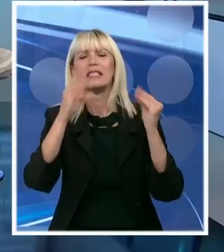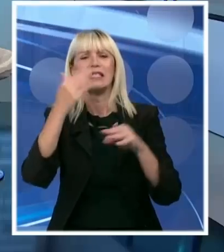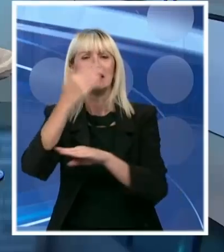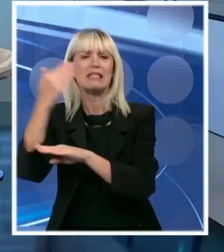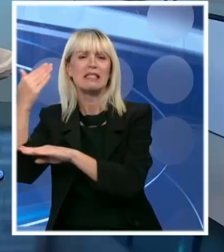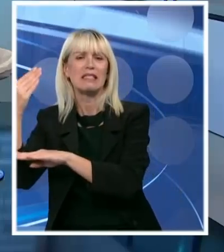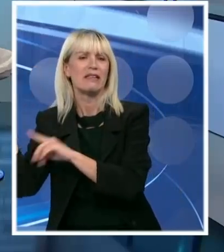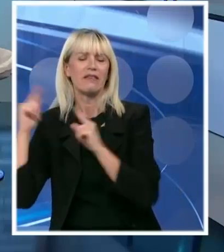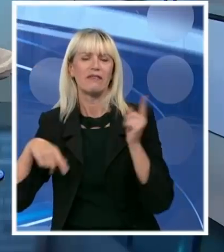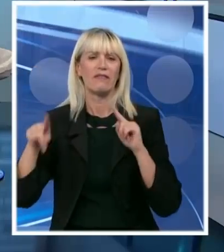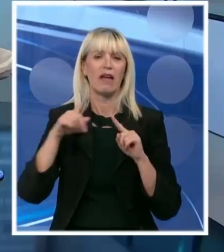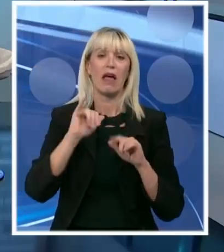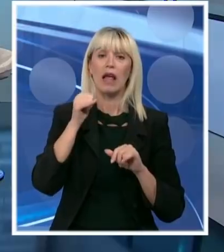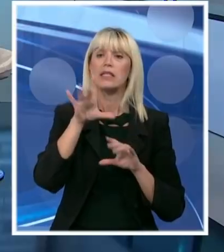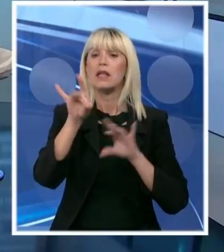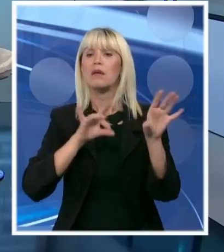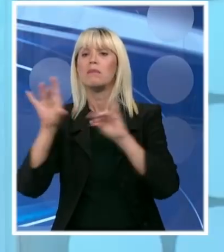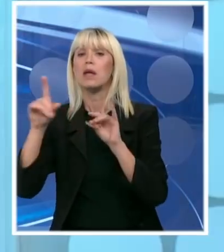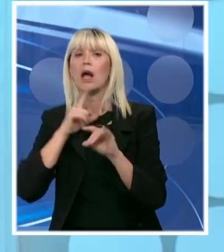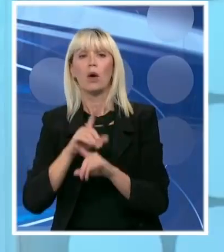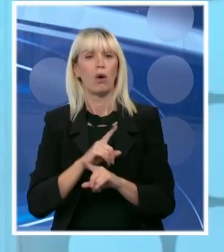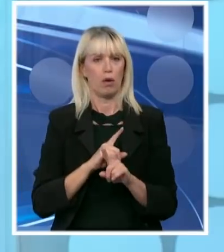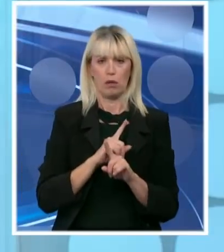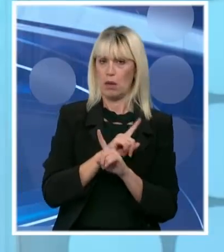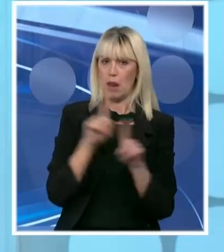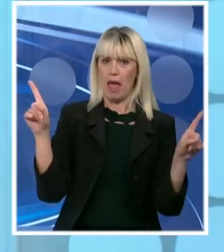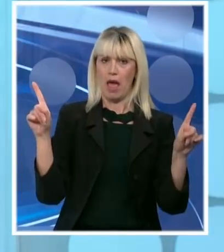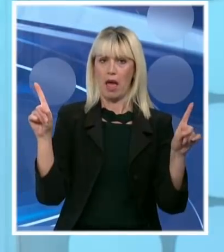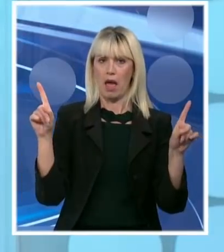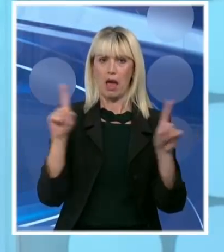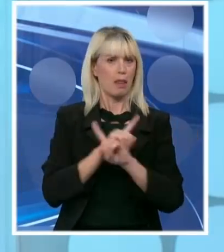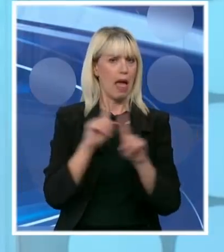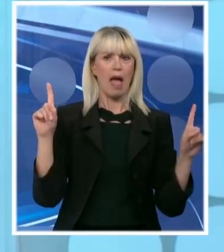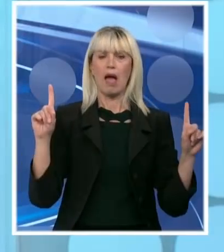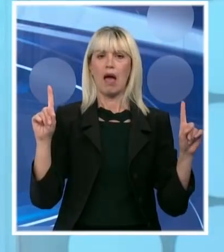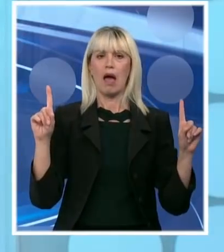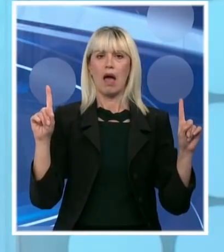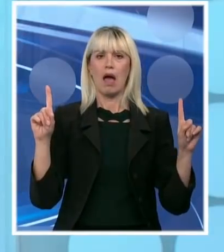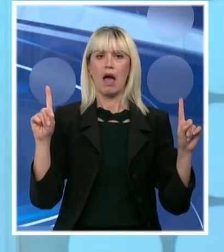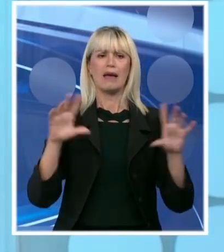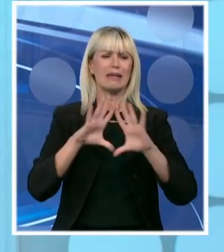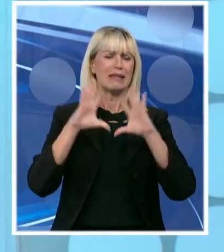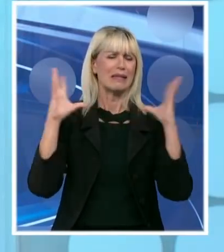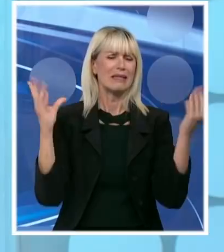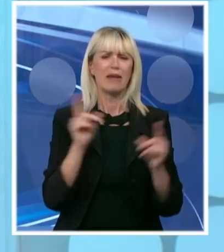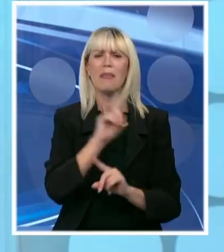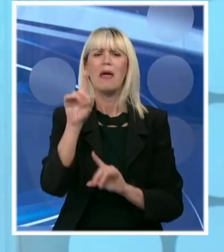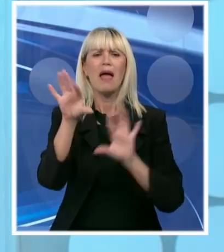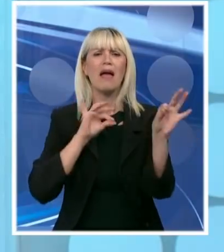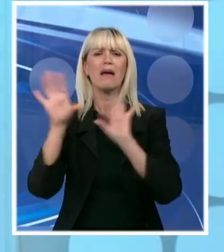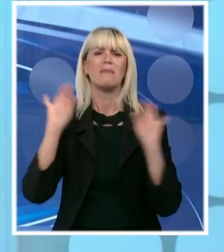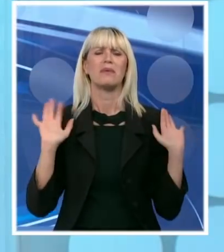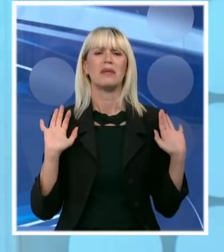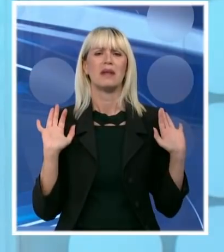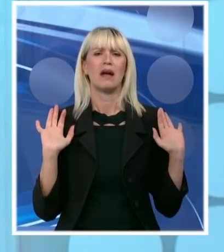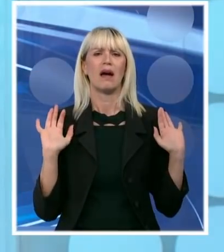selekcija i fiskalni savjet? ne, ne. Bez. Ne. Idemo, znam ja, slušajte, vi kad kažete